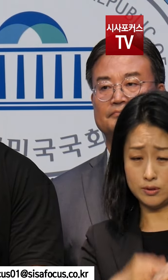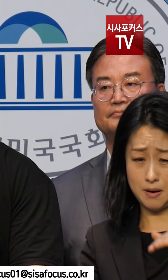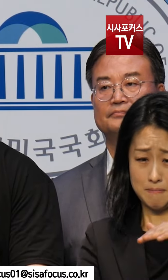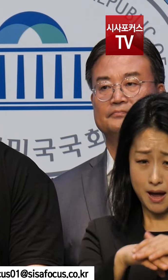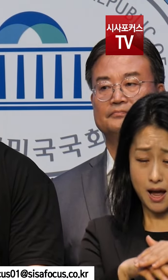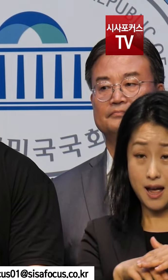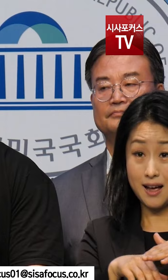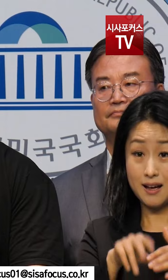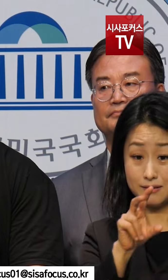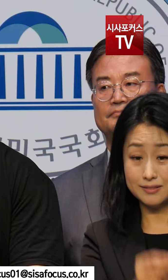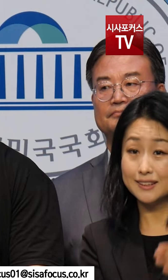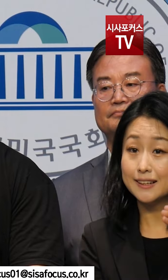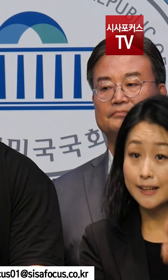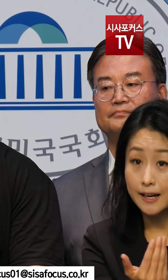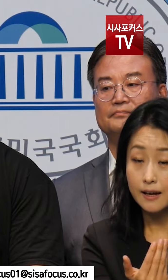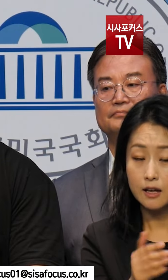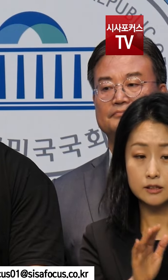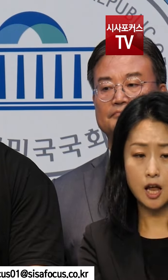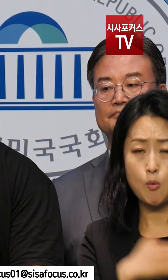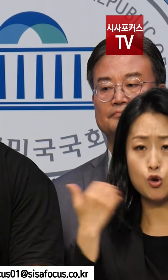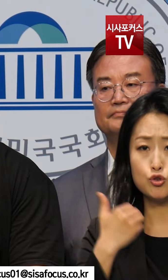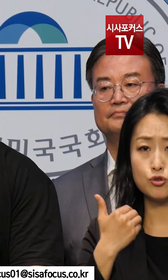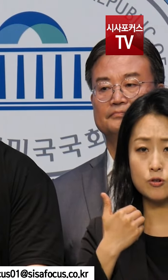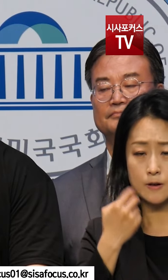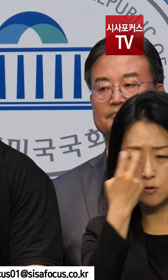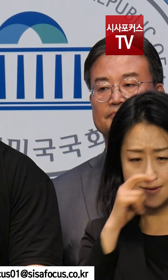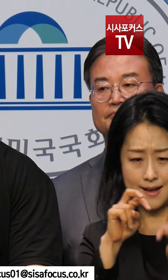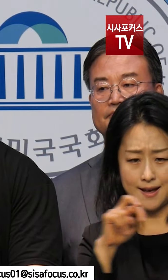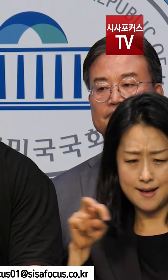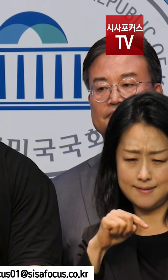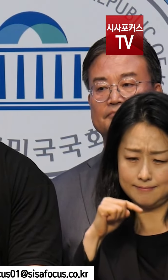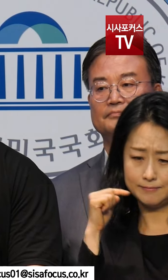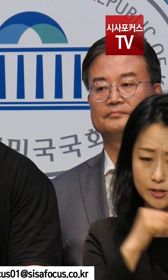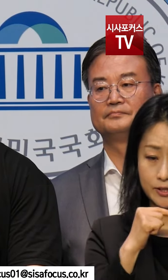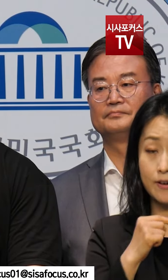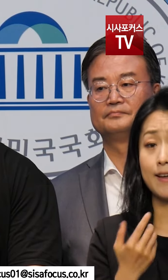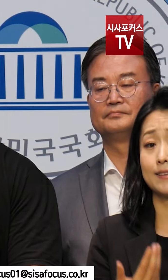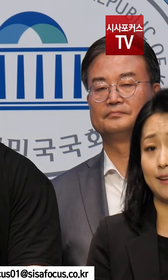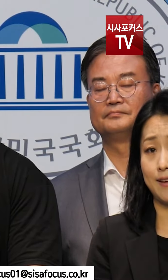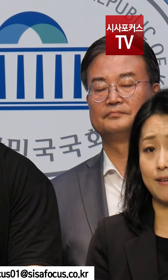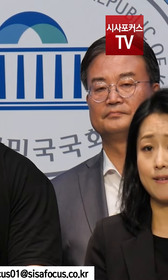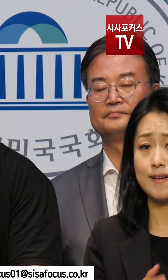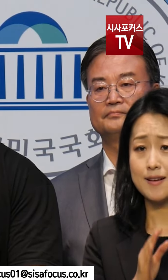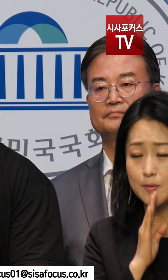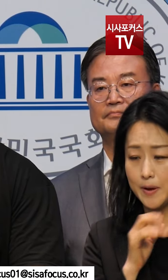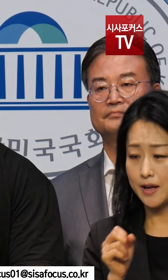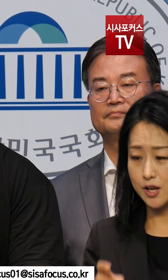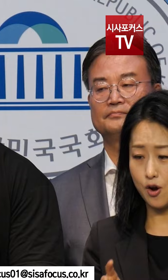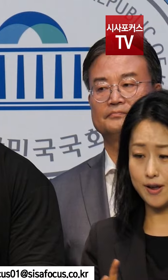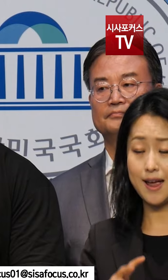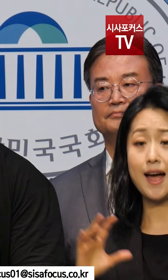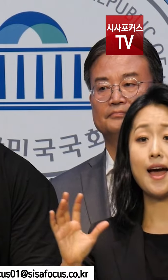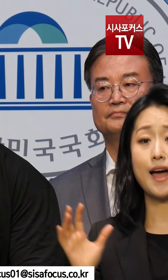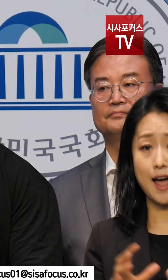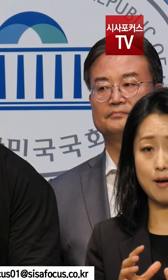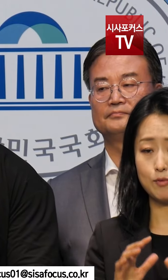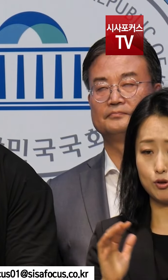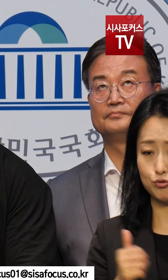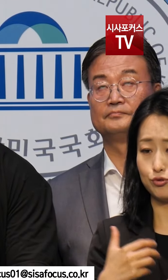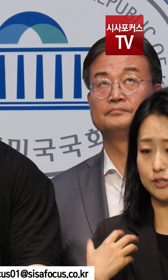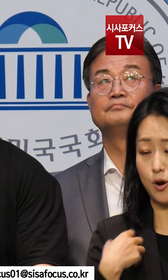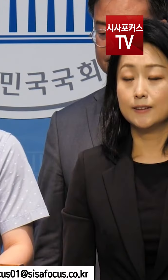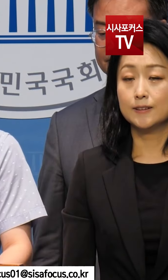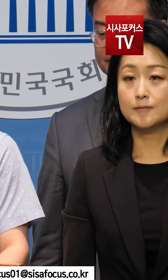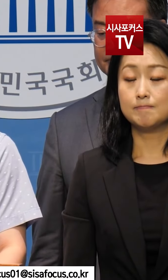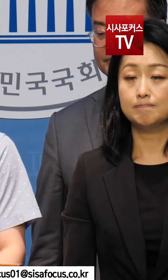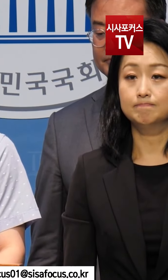규명하고 책임자들에 대한 엄정한 처벌을 위한 반쪽짜리 국정조사가 아닌 여야가 합의된 국정조사를 요구하는 바입니다.